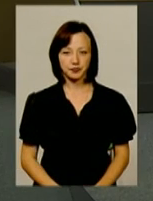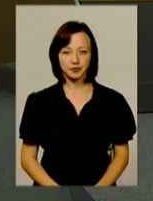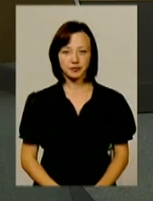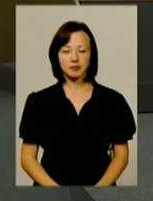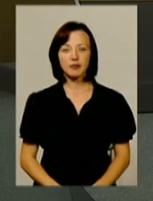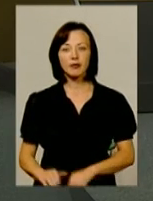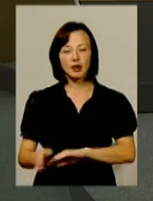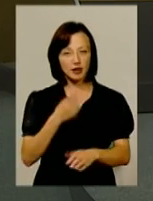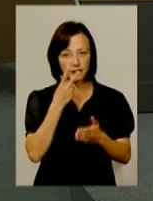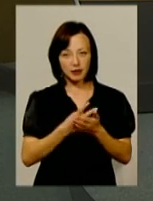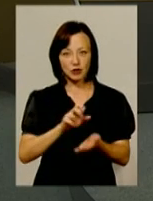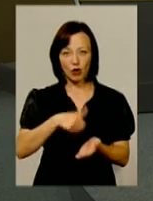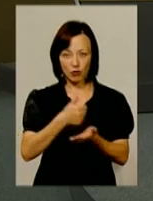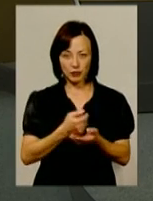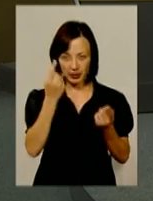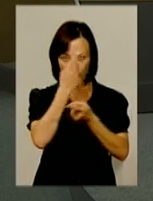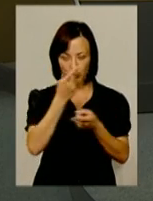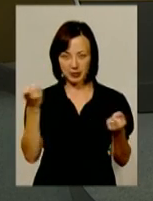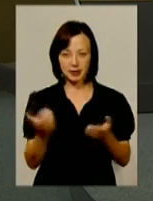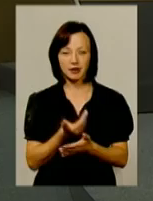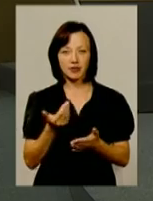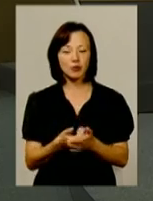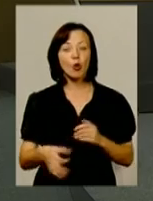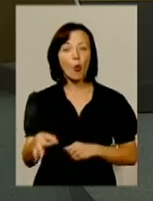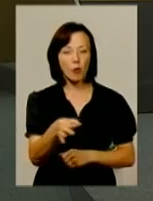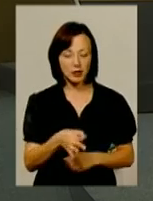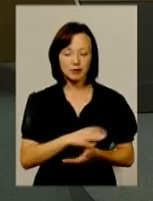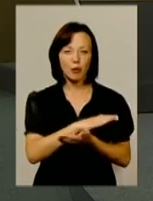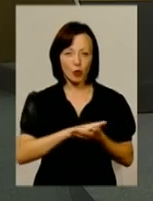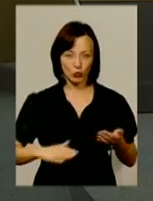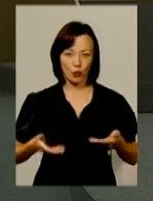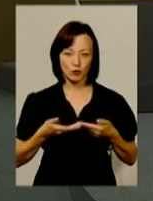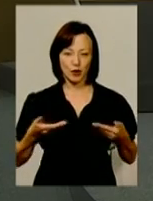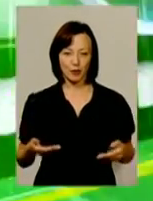Нагадаю, ви дивитесь головний інформаційний випуск «Краю». Ми продовжуємо.